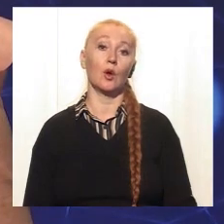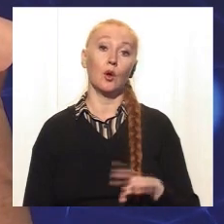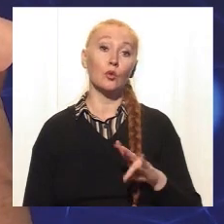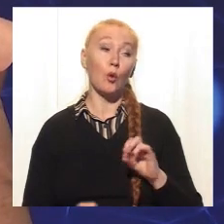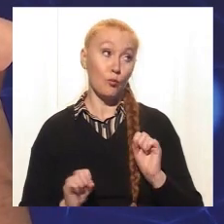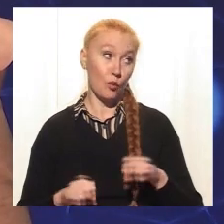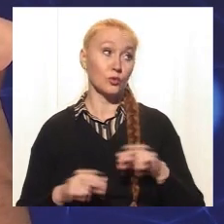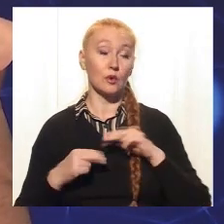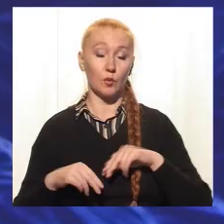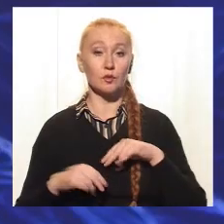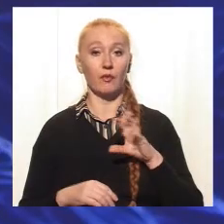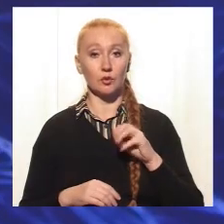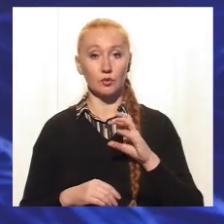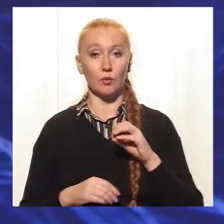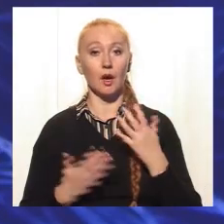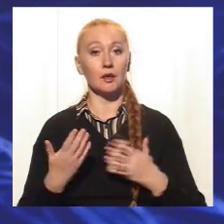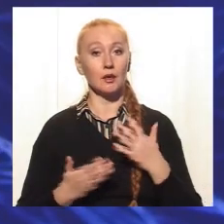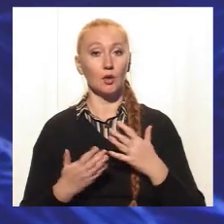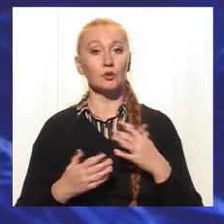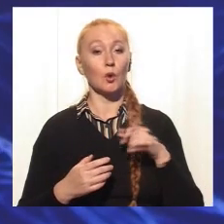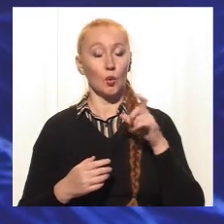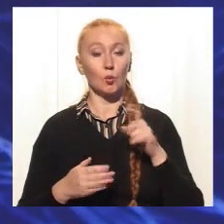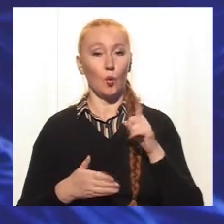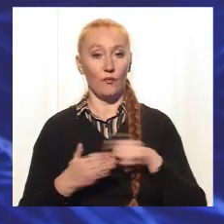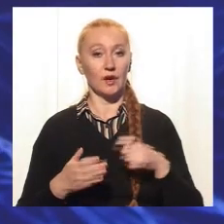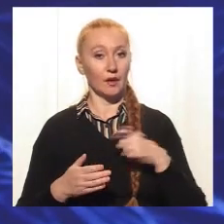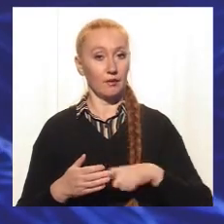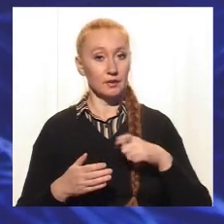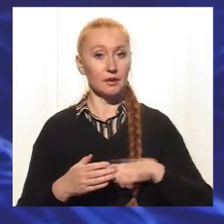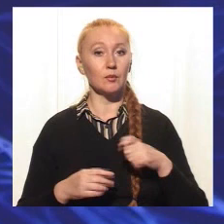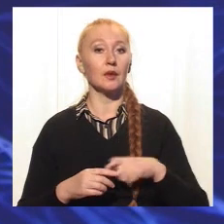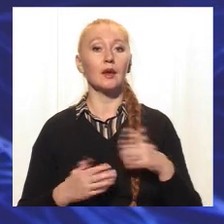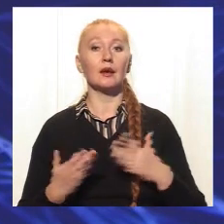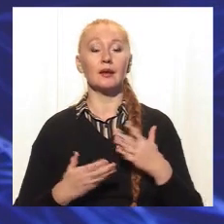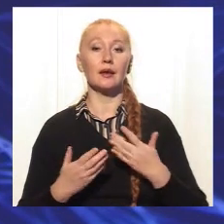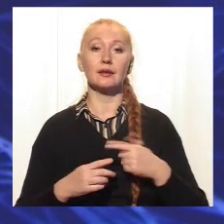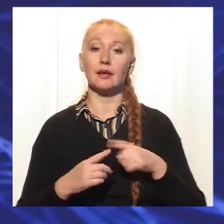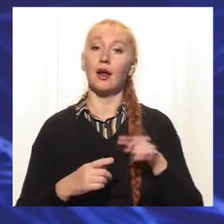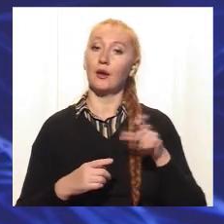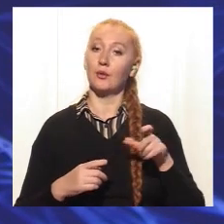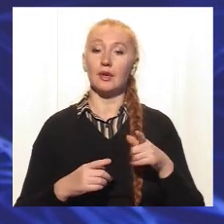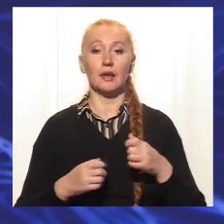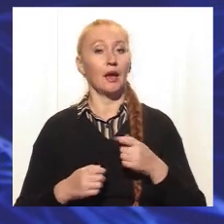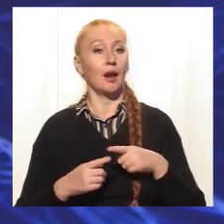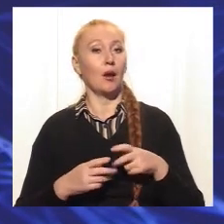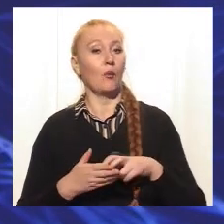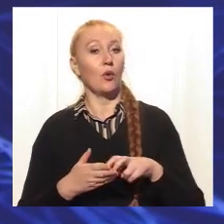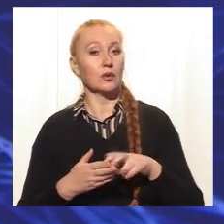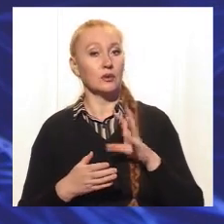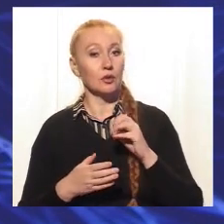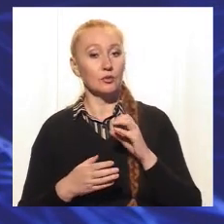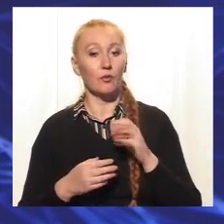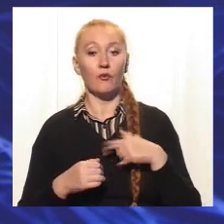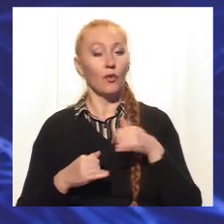працювати з собаками, якщо людина впевнена у собі, якщо вже людина чи родина боїться собаки, вже